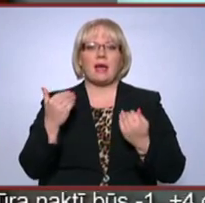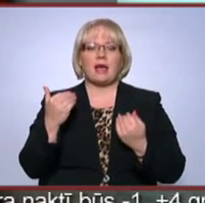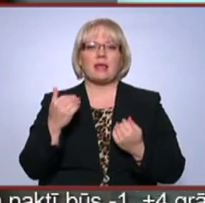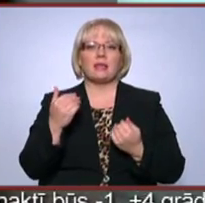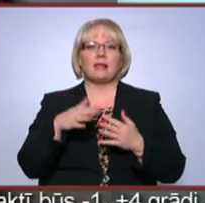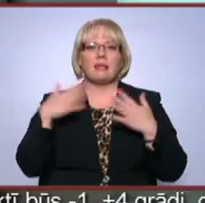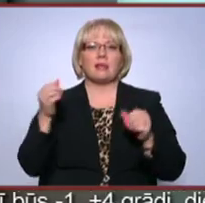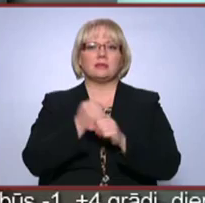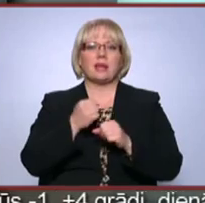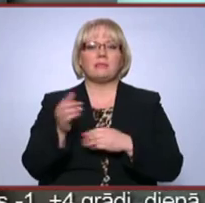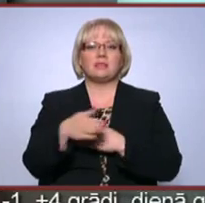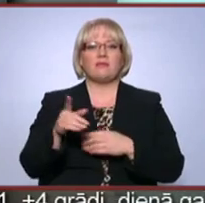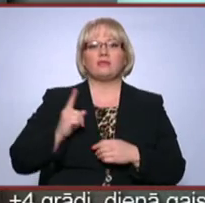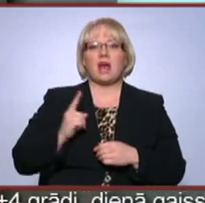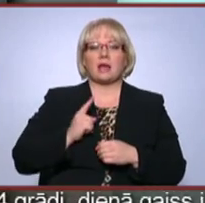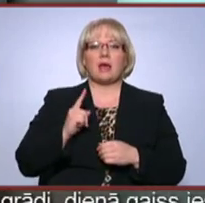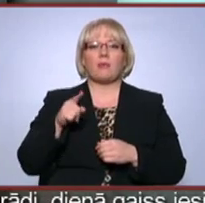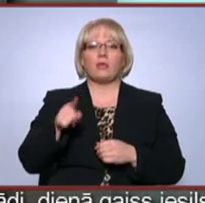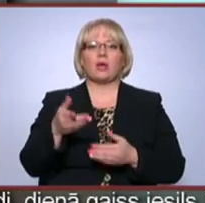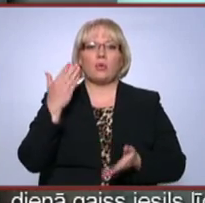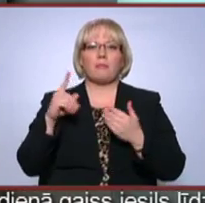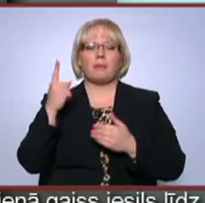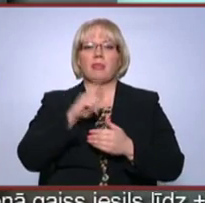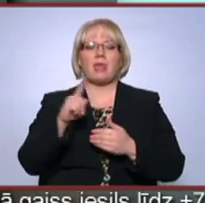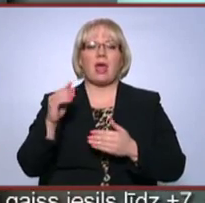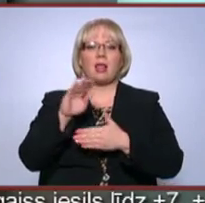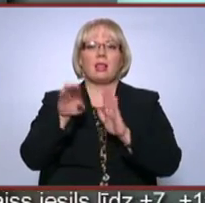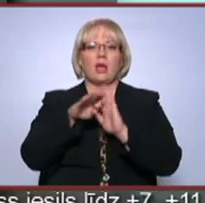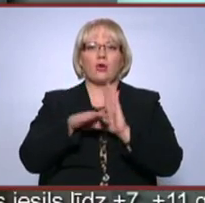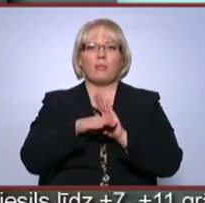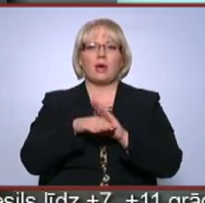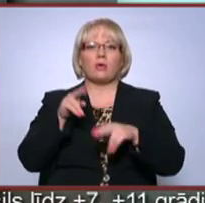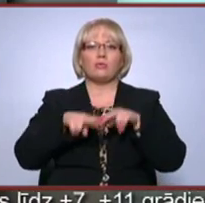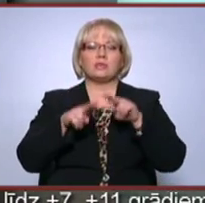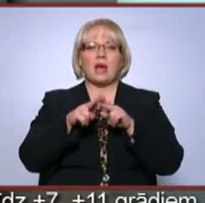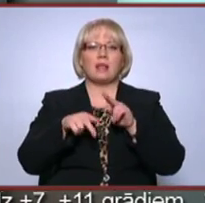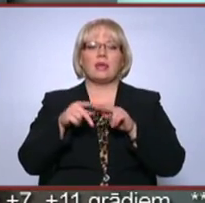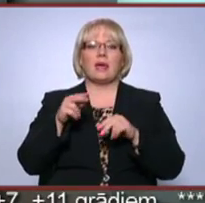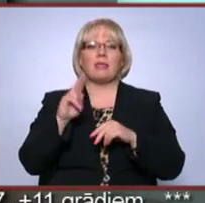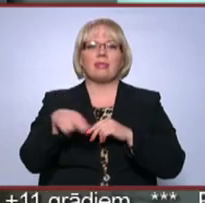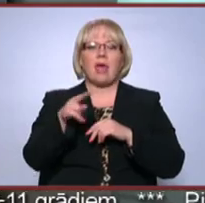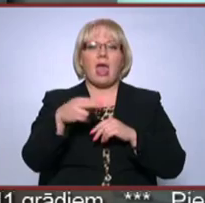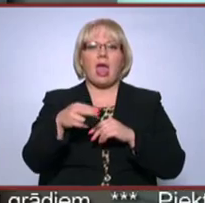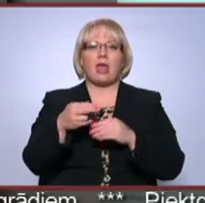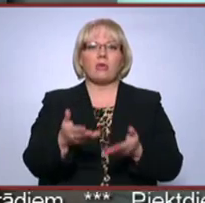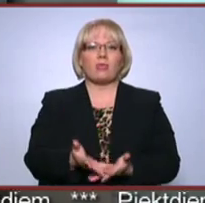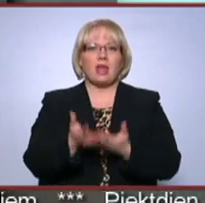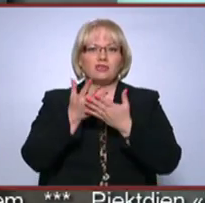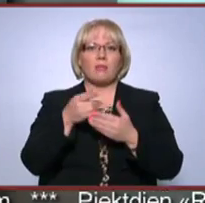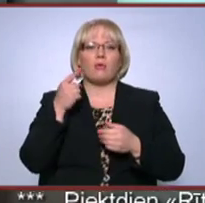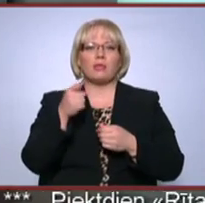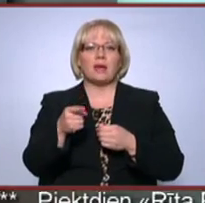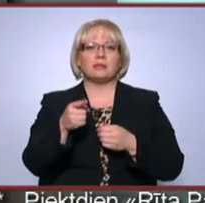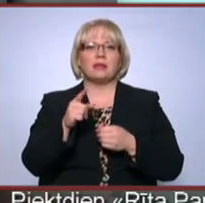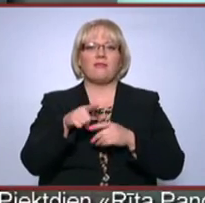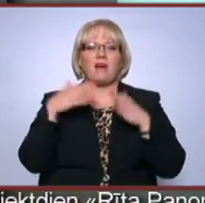sargiem vēl priekšā jau ir nojaukti pirmie. Nelikumīgi uzceltie neģu taču un izņemti ieliktie tīkli lašiem, kuras mēs vairāk darba